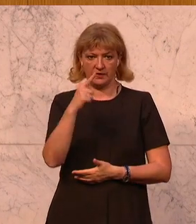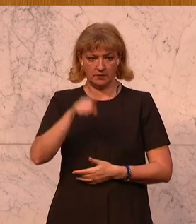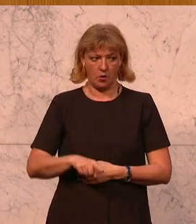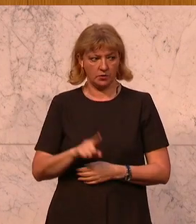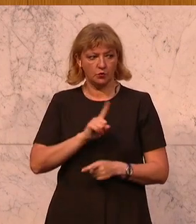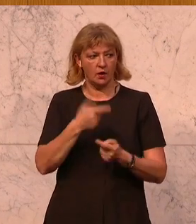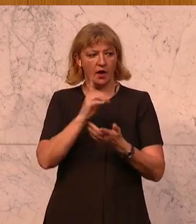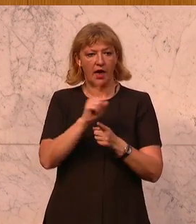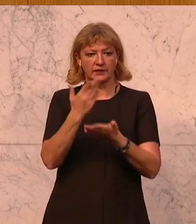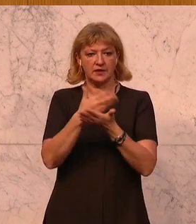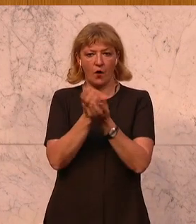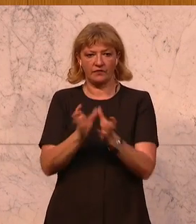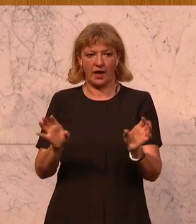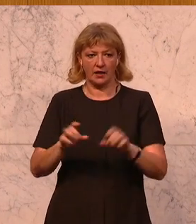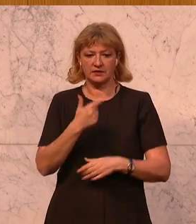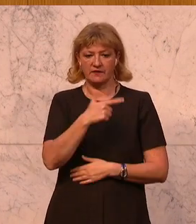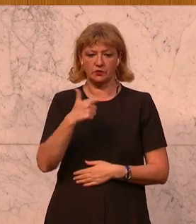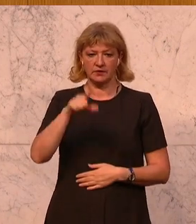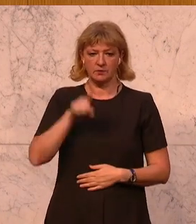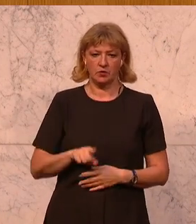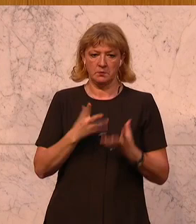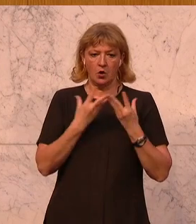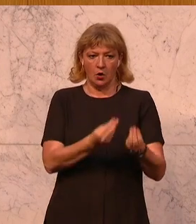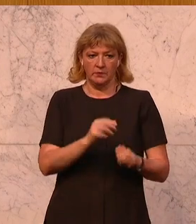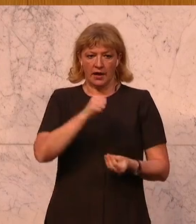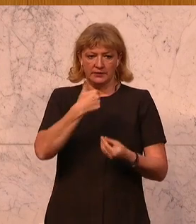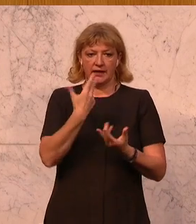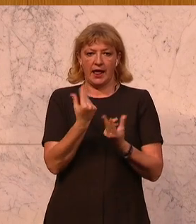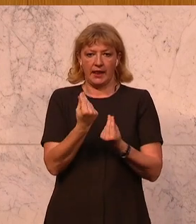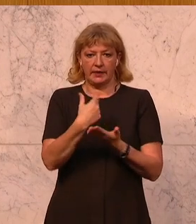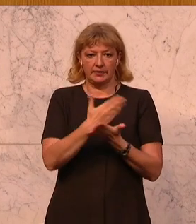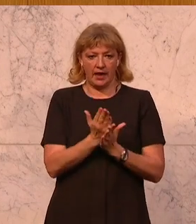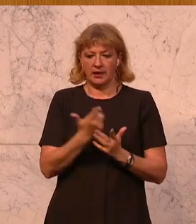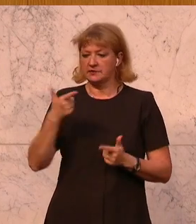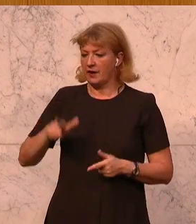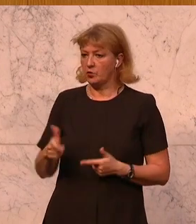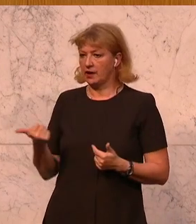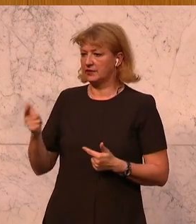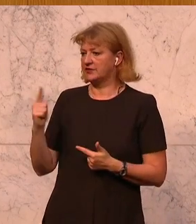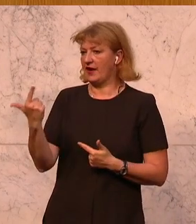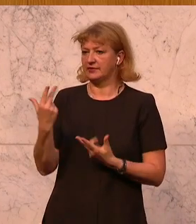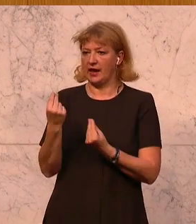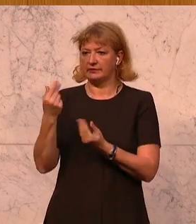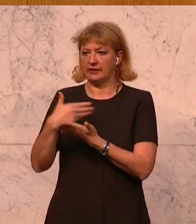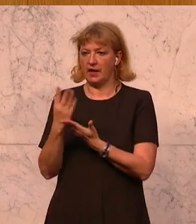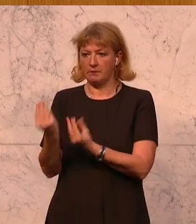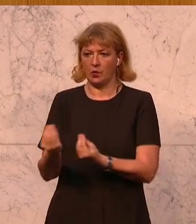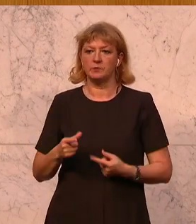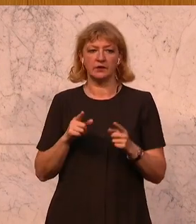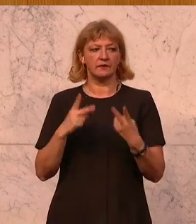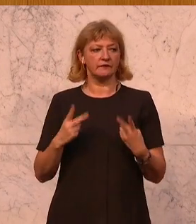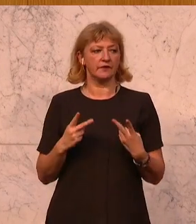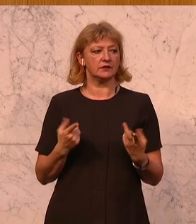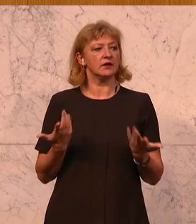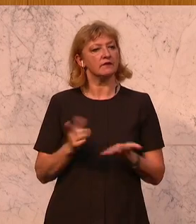sondern wir teilen es nur anders auf. 22 Monate bekommt der erste Elternteil und zwei Monate der zweite. Was ganz wichtig ist und diesen